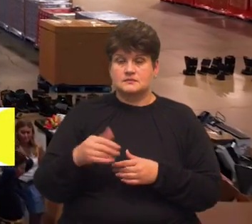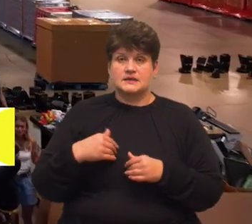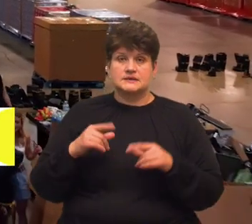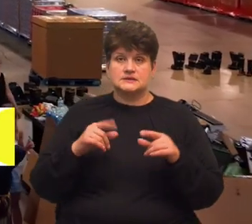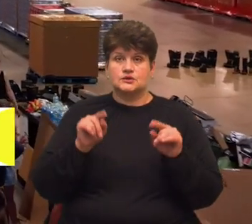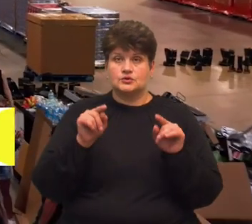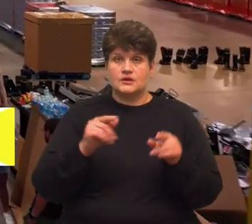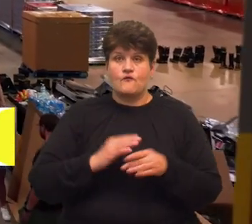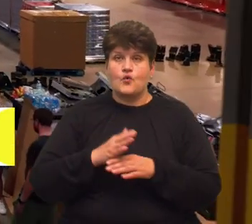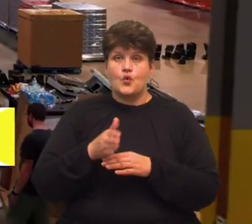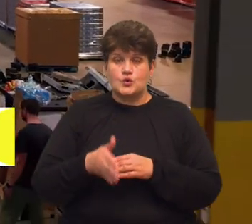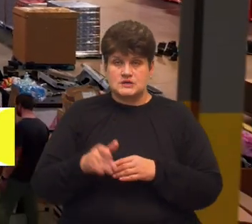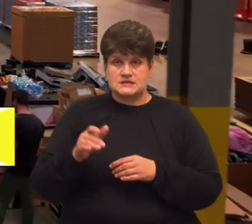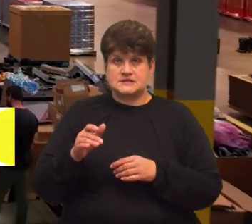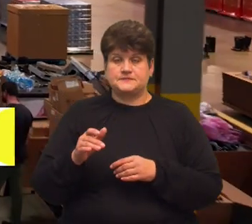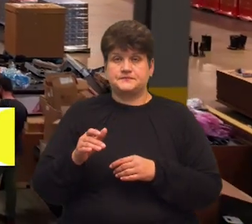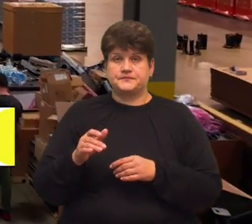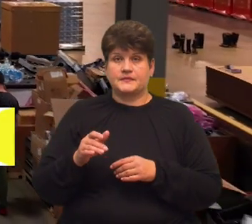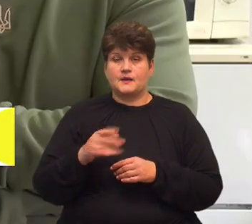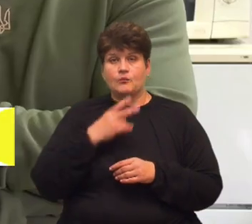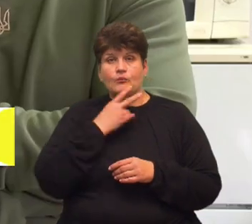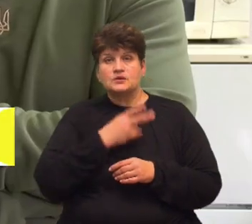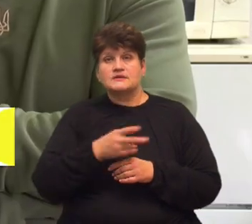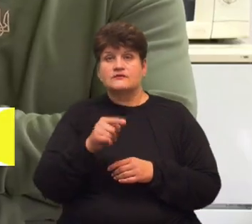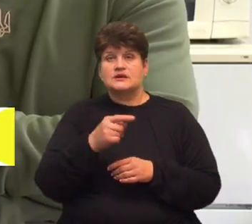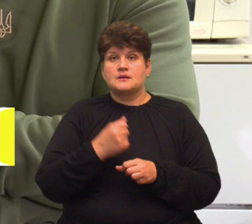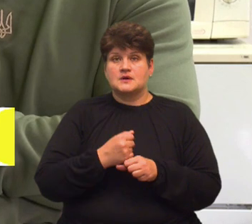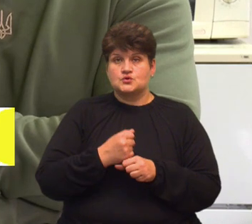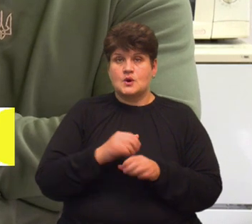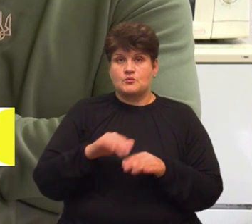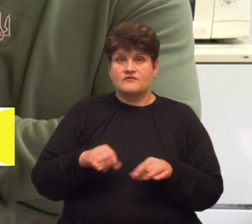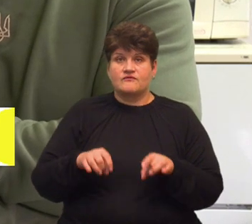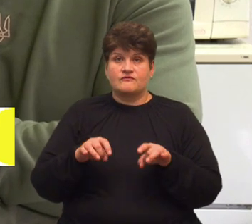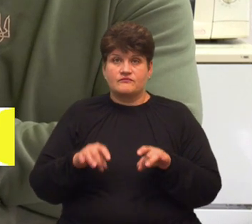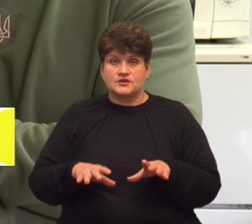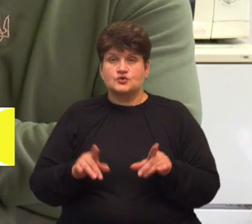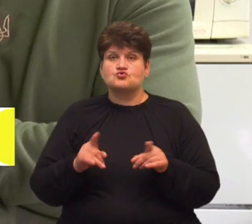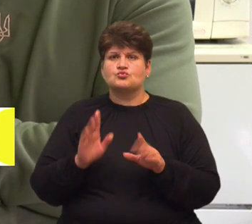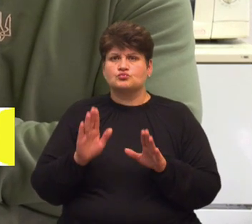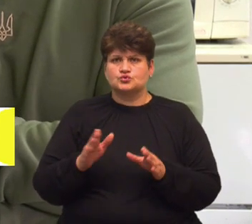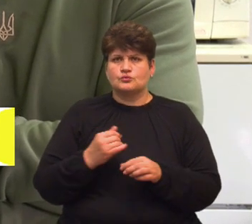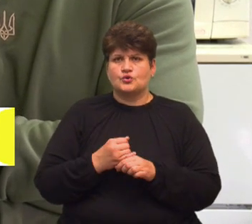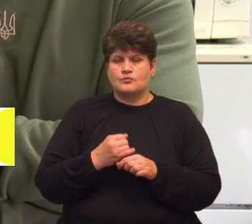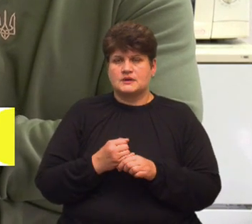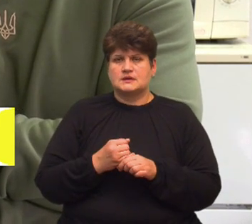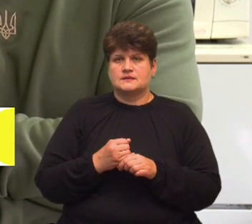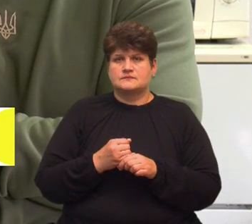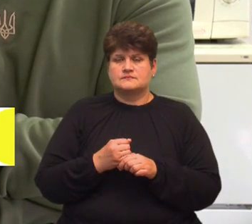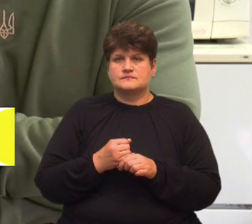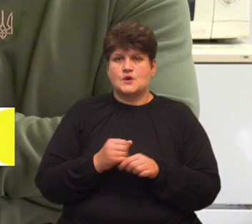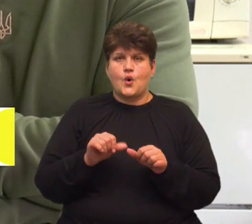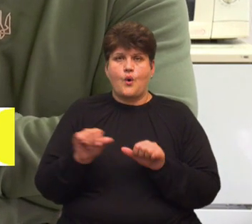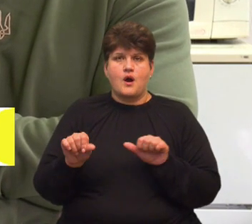гості, з'їздили гості подивитися, як вони працюють. Потім ми вже вирішили, чого ми будемо робити, то, скажімо так,